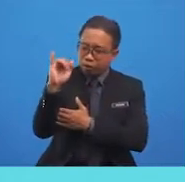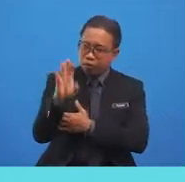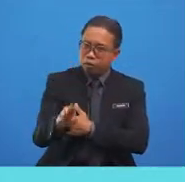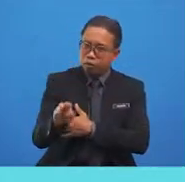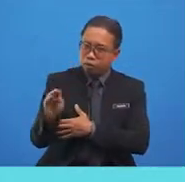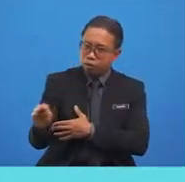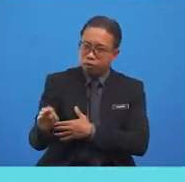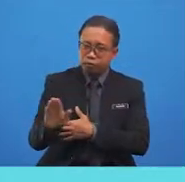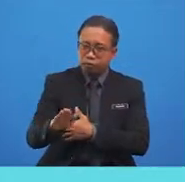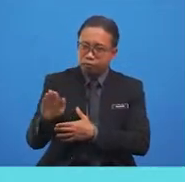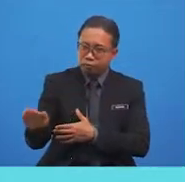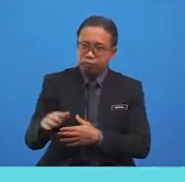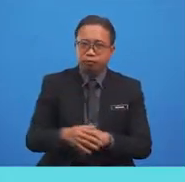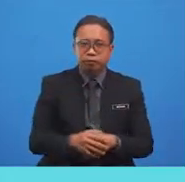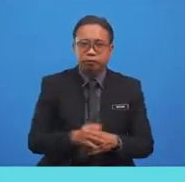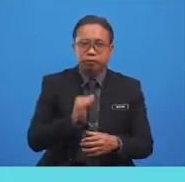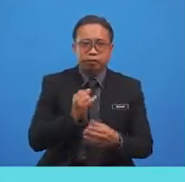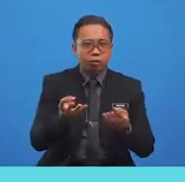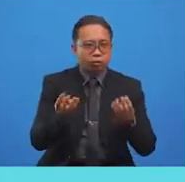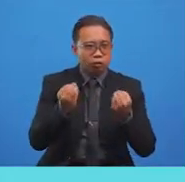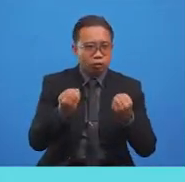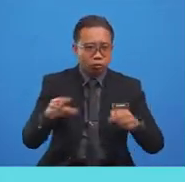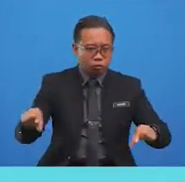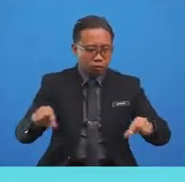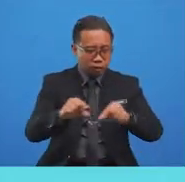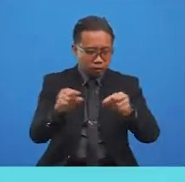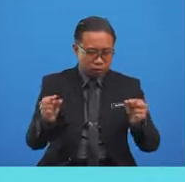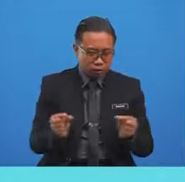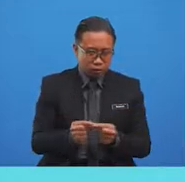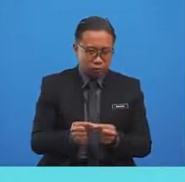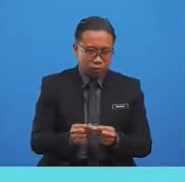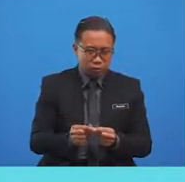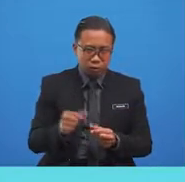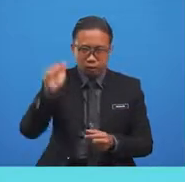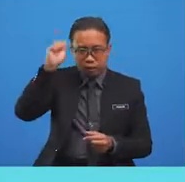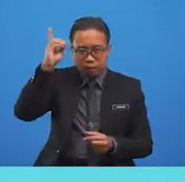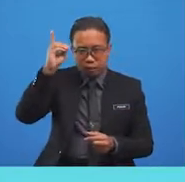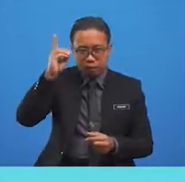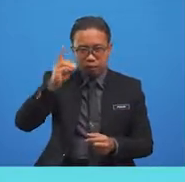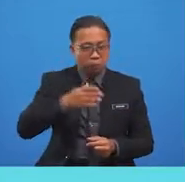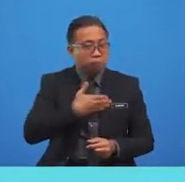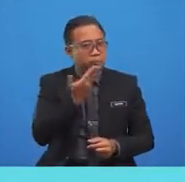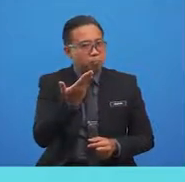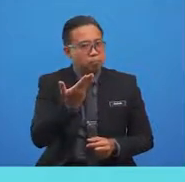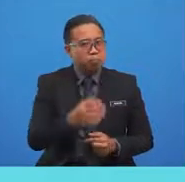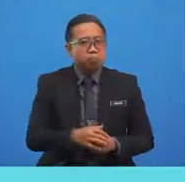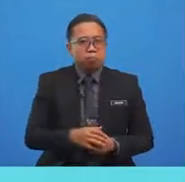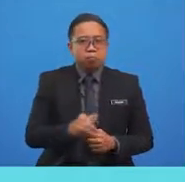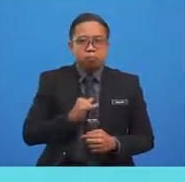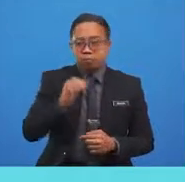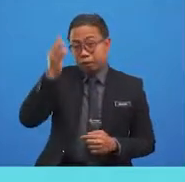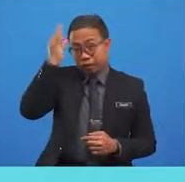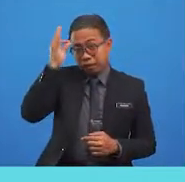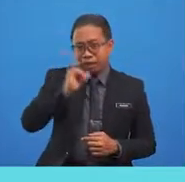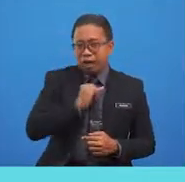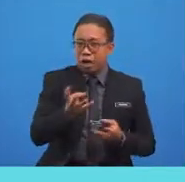Mama, I want to garden, says Adam excitedly. I think I